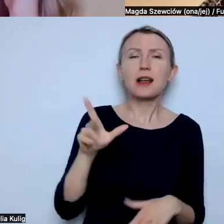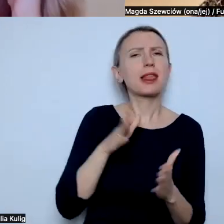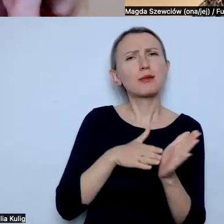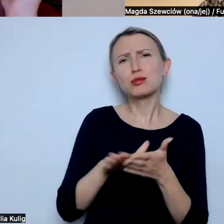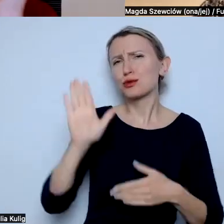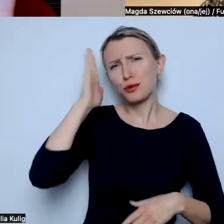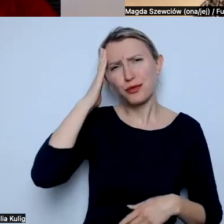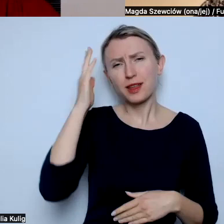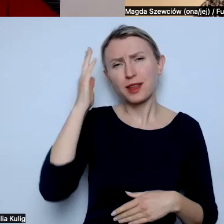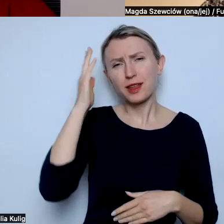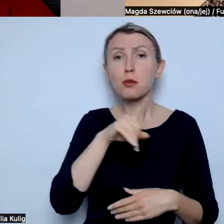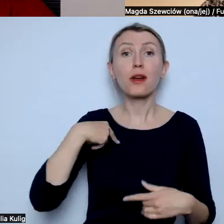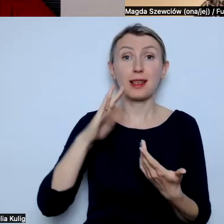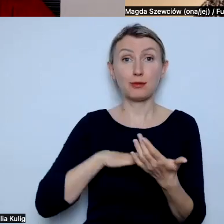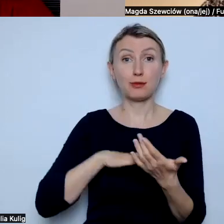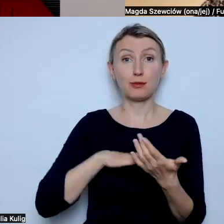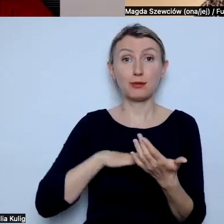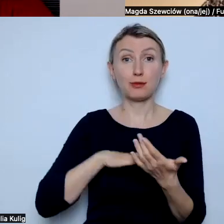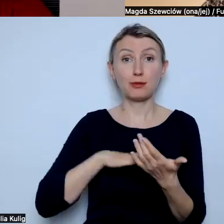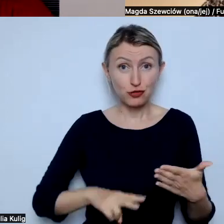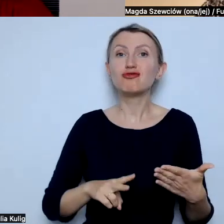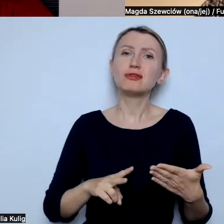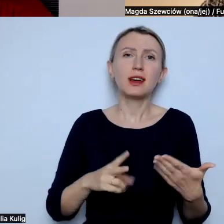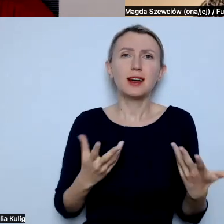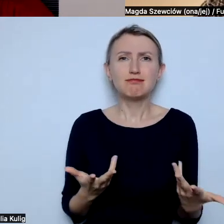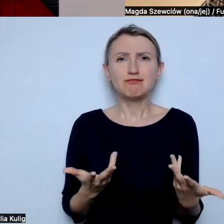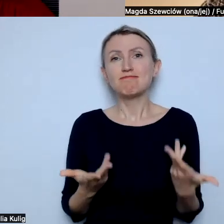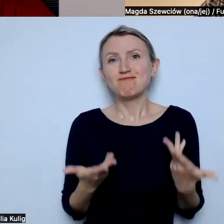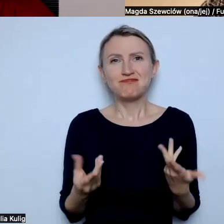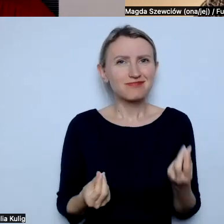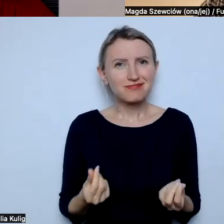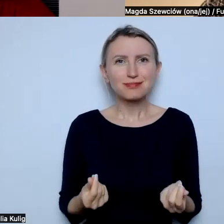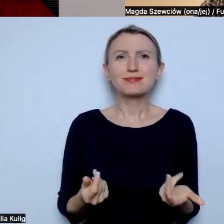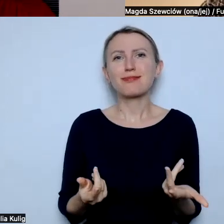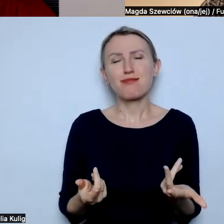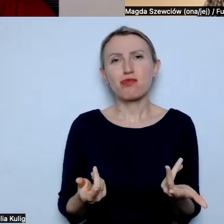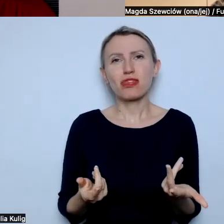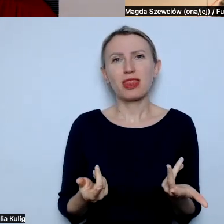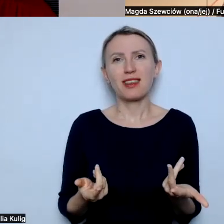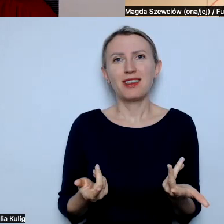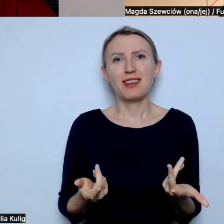gdy ja czytam właśnie takie jakieś, takie jakieś bardzo,